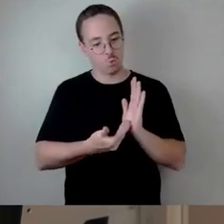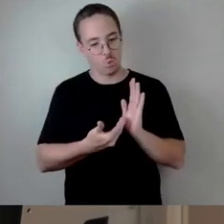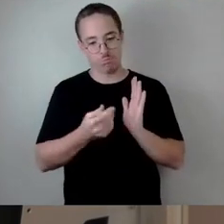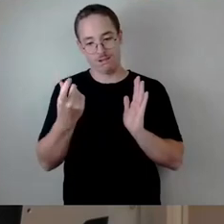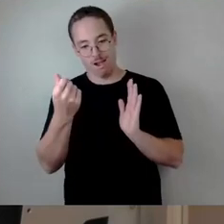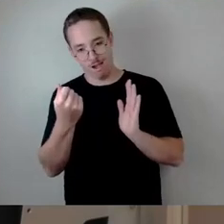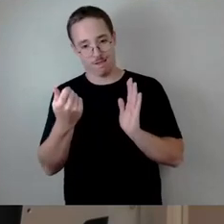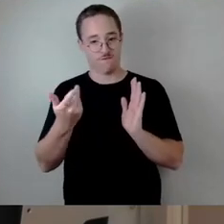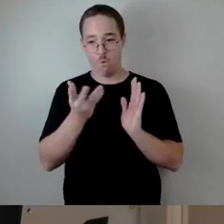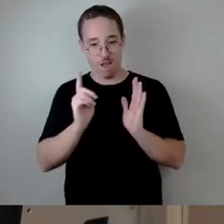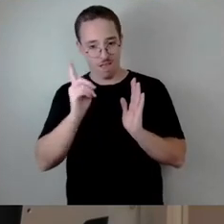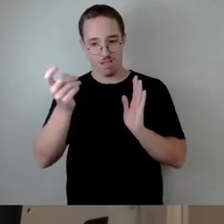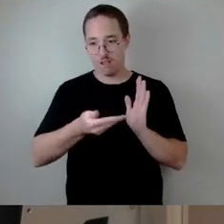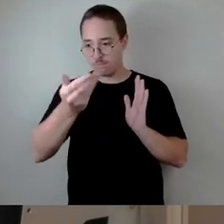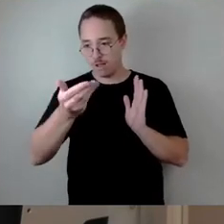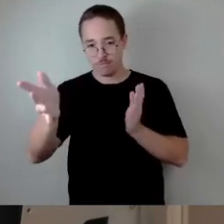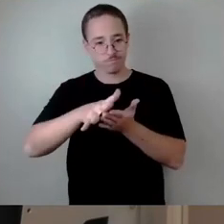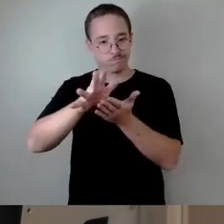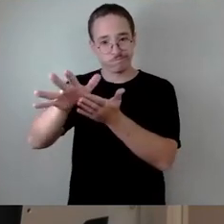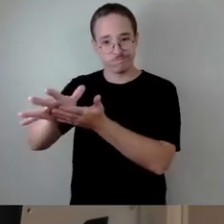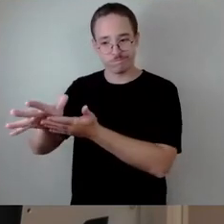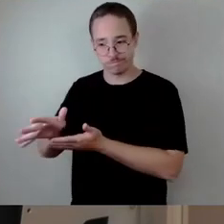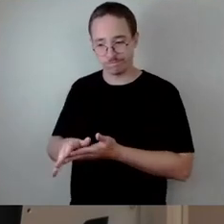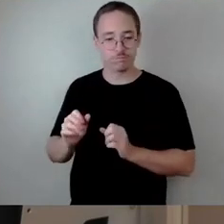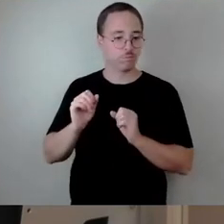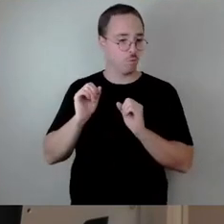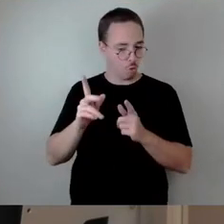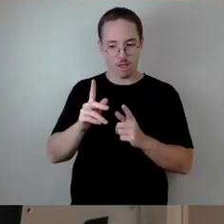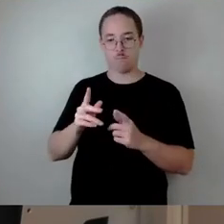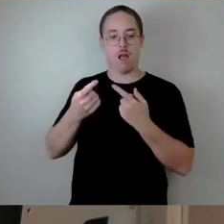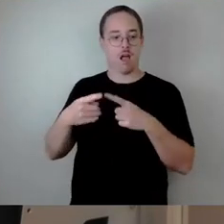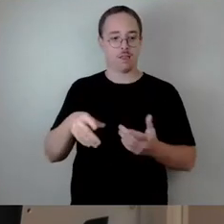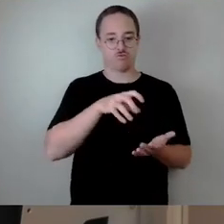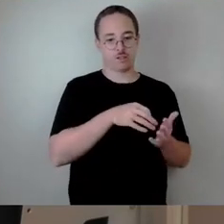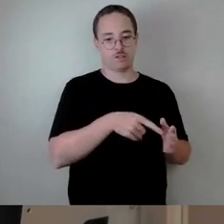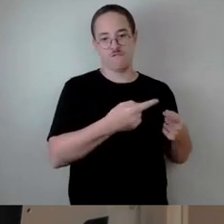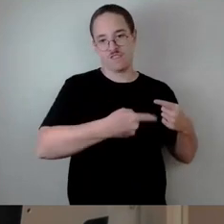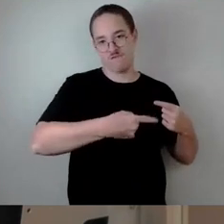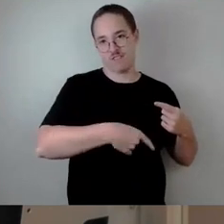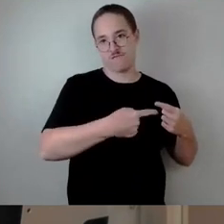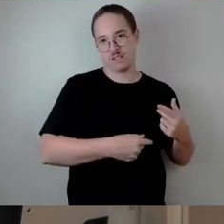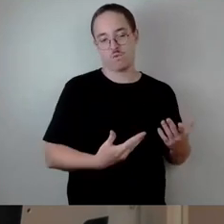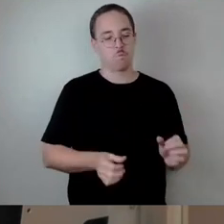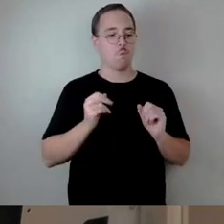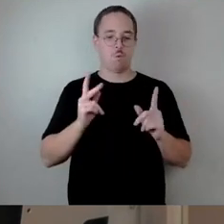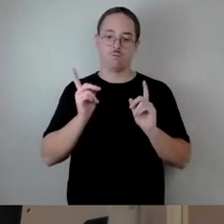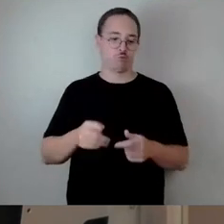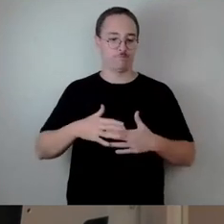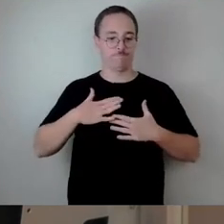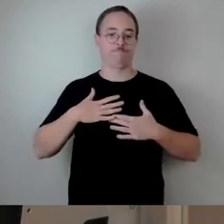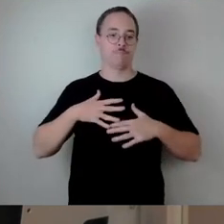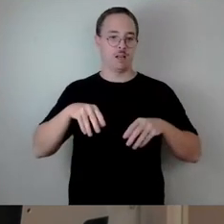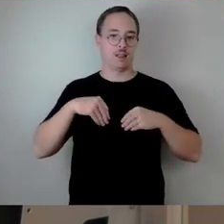man sein. Die BSW-Fraktion wird sich der Diskussion über den Haushalt nicht verschließen. Aber wir werden immer die Ursachen nennen,